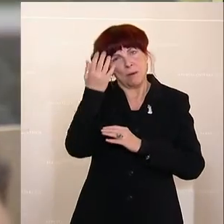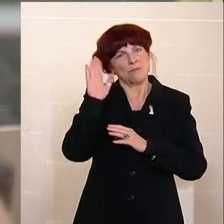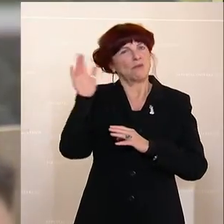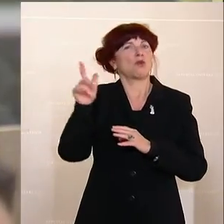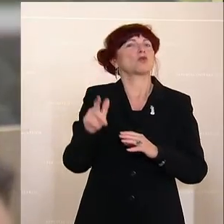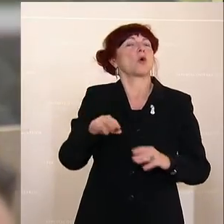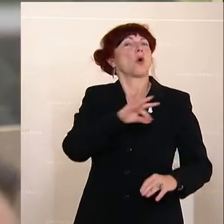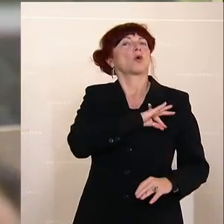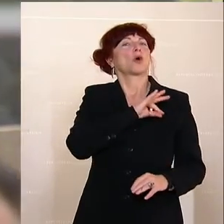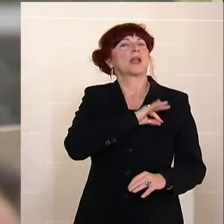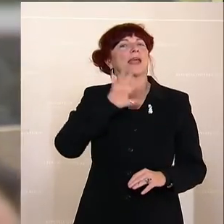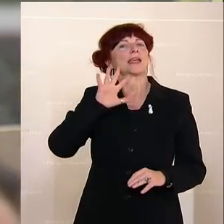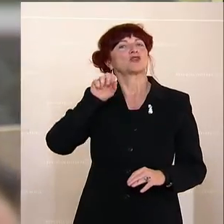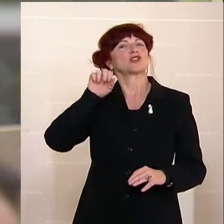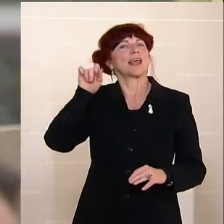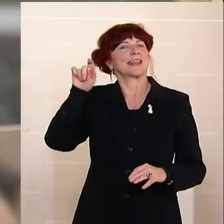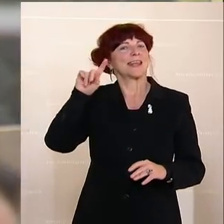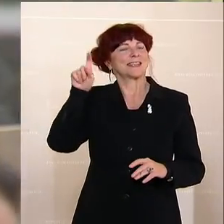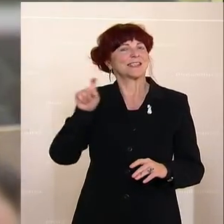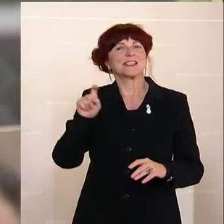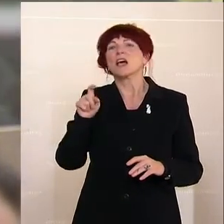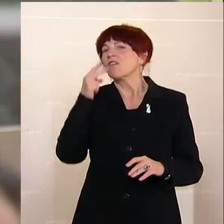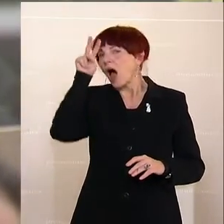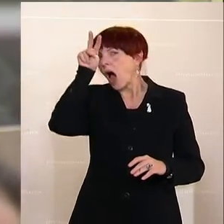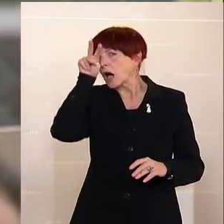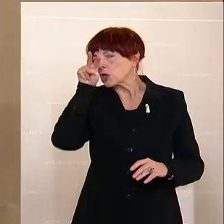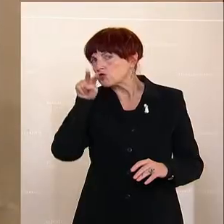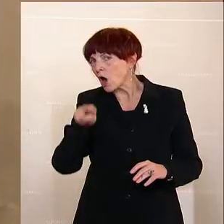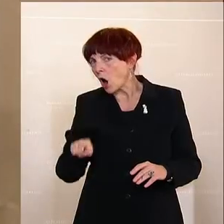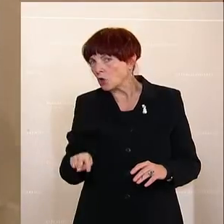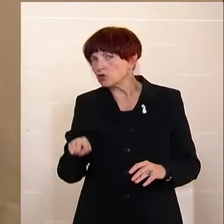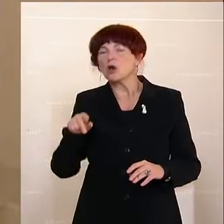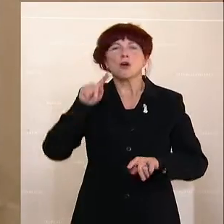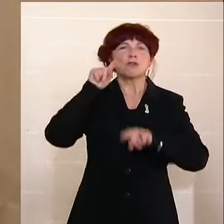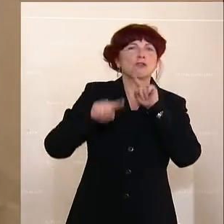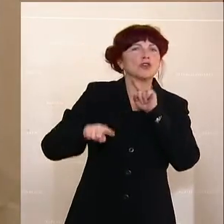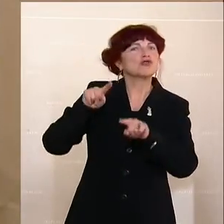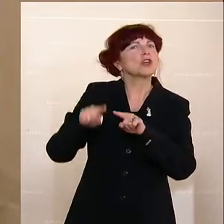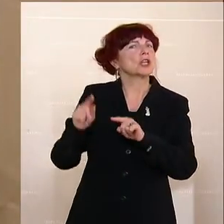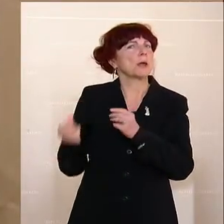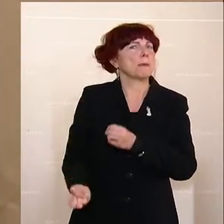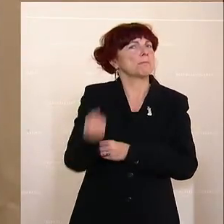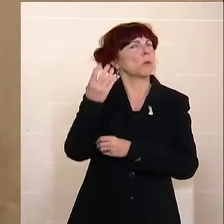Und es gibt viele verschiedene Postings, auf denen er beispielsweise